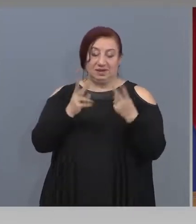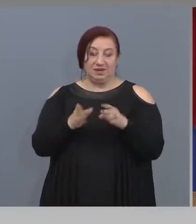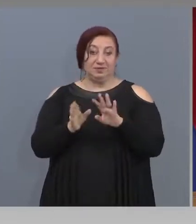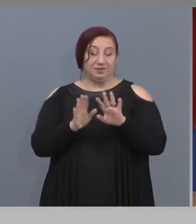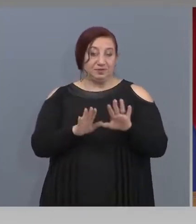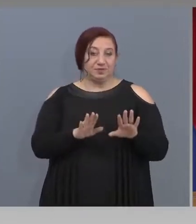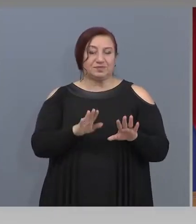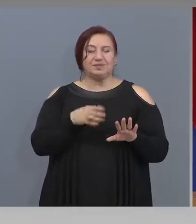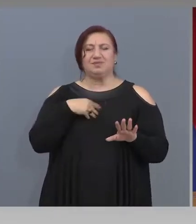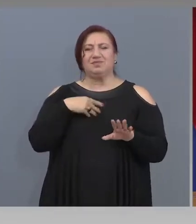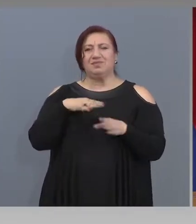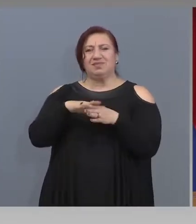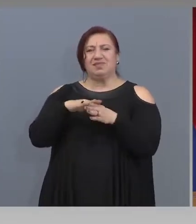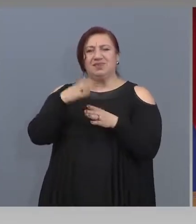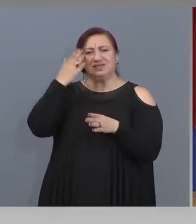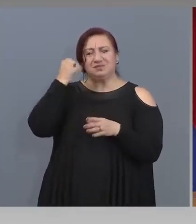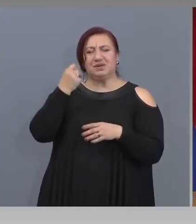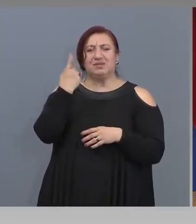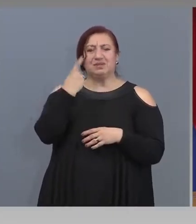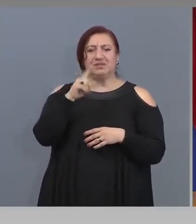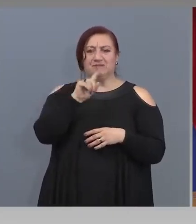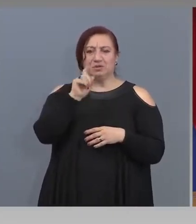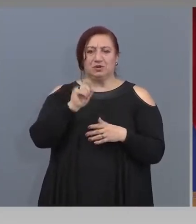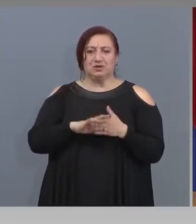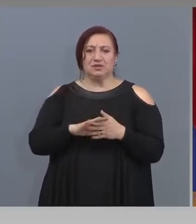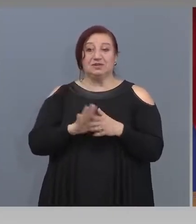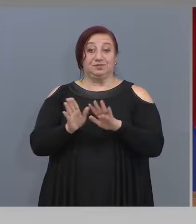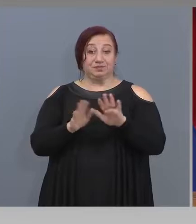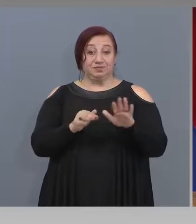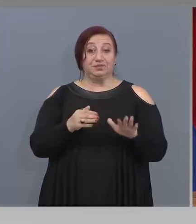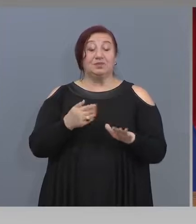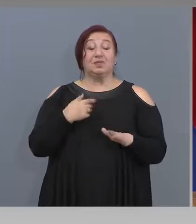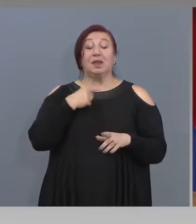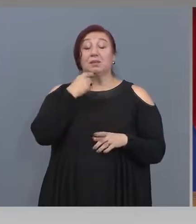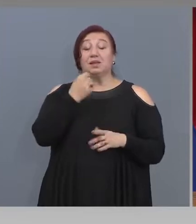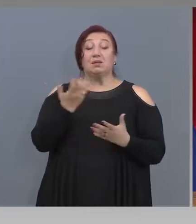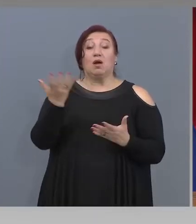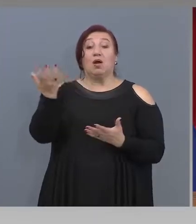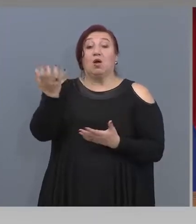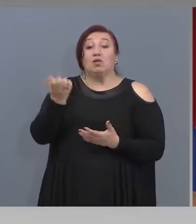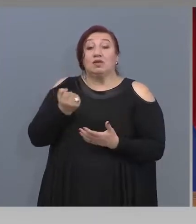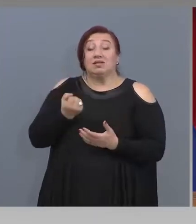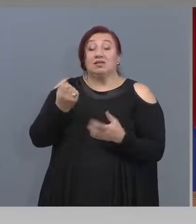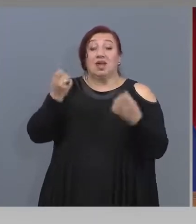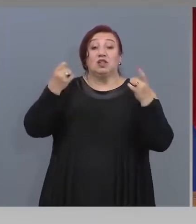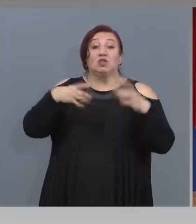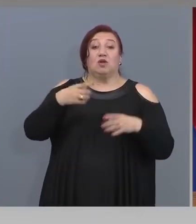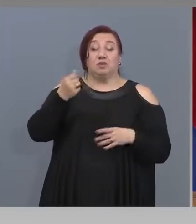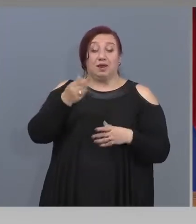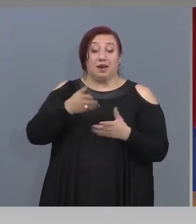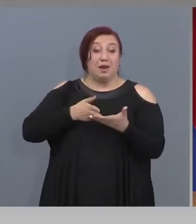Извинете, първия въпрос. Въпрос беше от къде са новите средства през постановление на Министерски съвета.